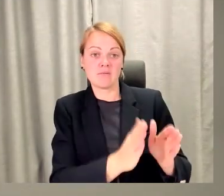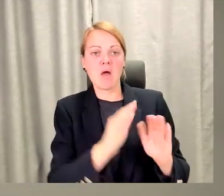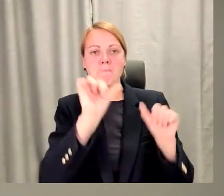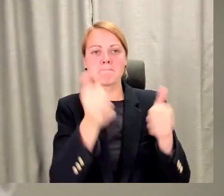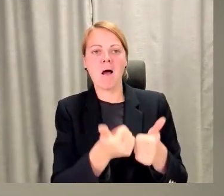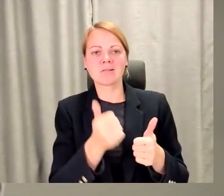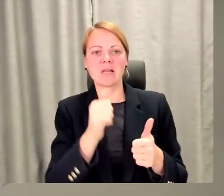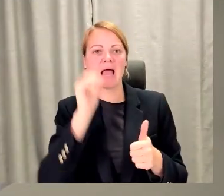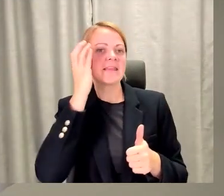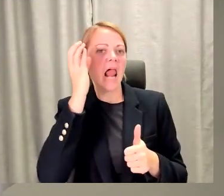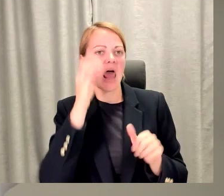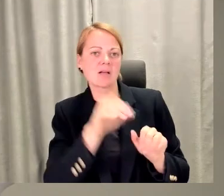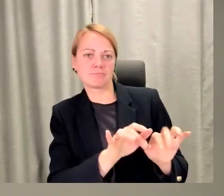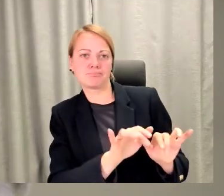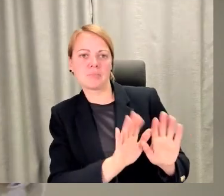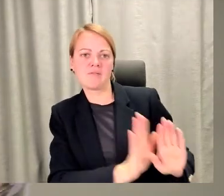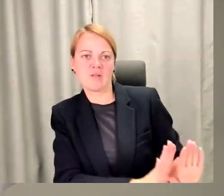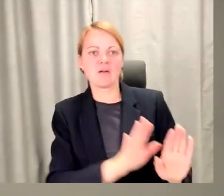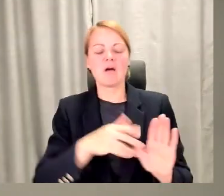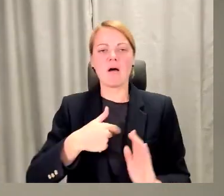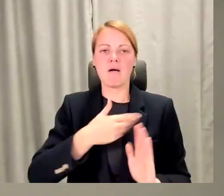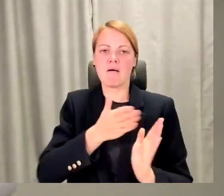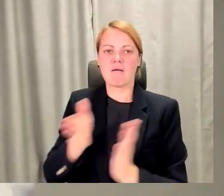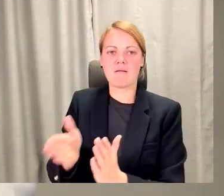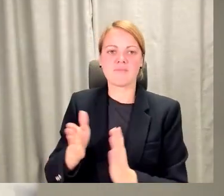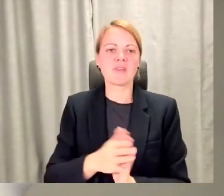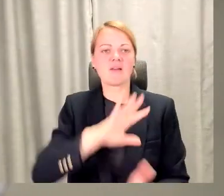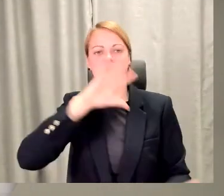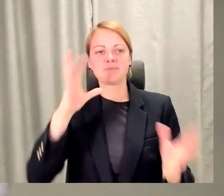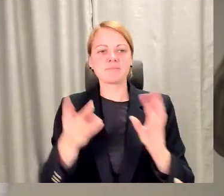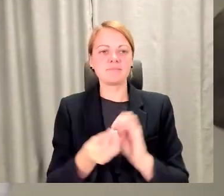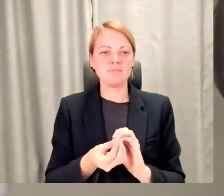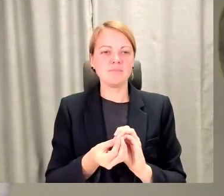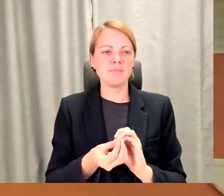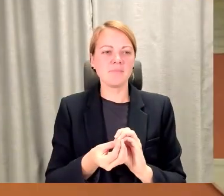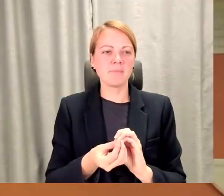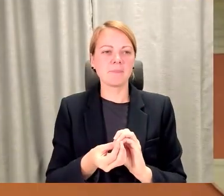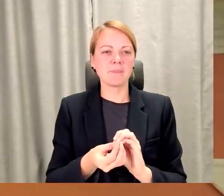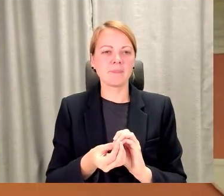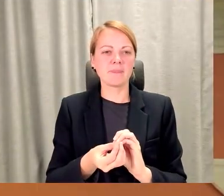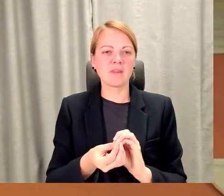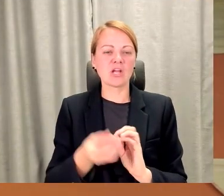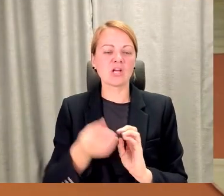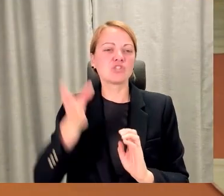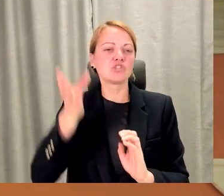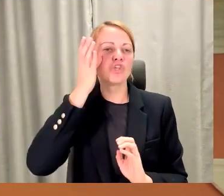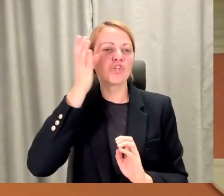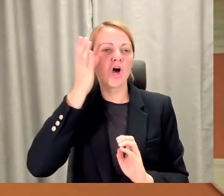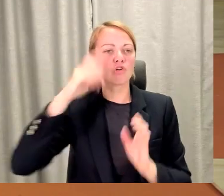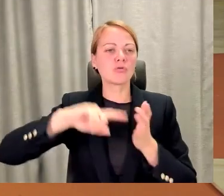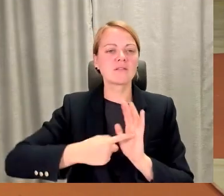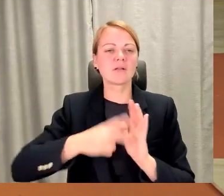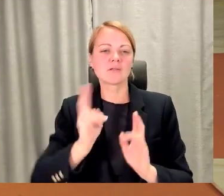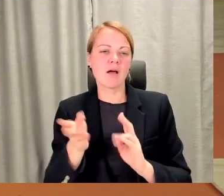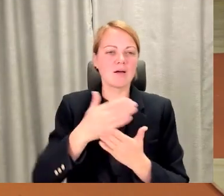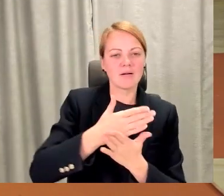Tā kā rezumējot... Tas ir mūsu zināšana reizinātājs, tā teikt, kā mēs viņu parojam. Ok, tas ir vēl viens ļoti liela